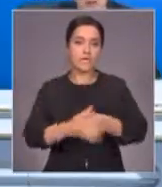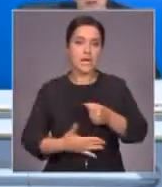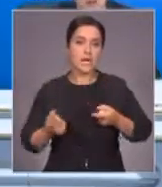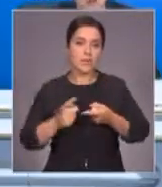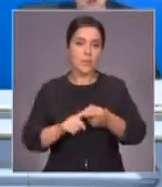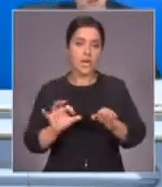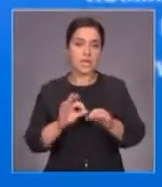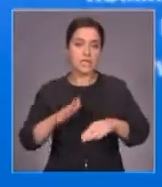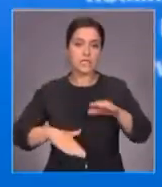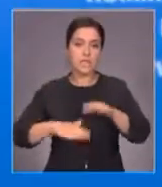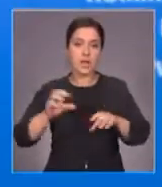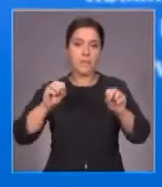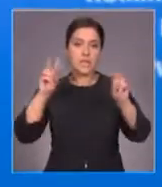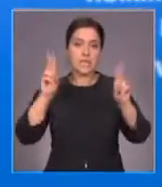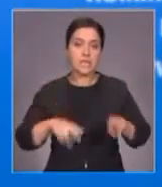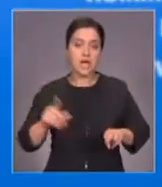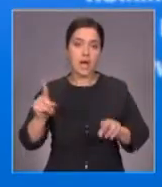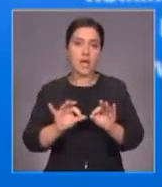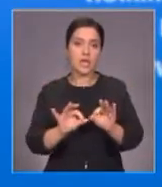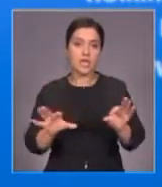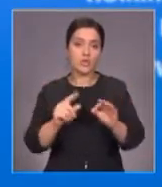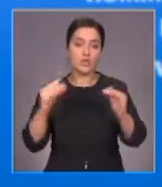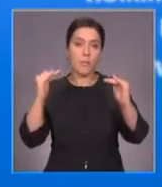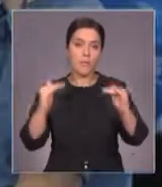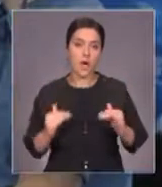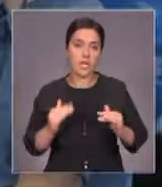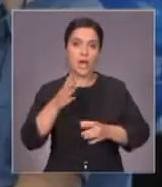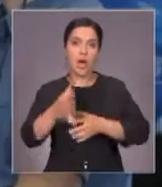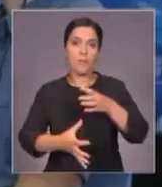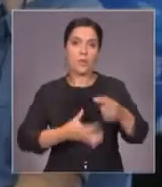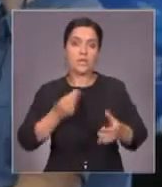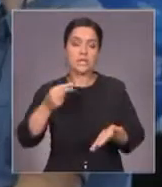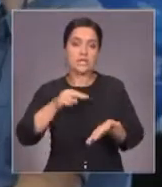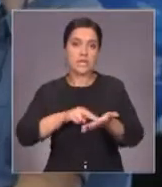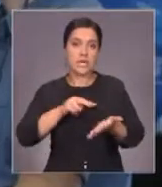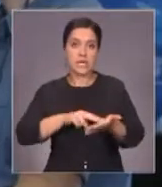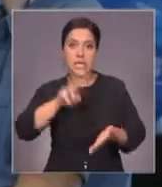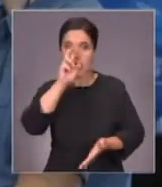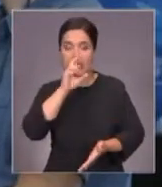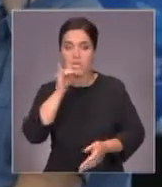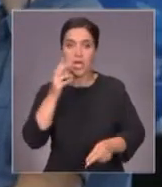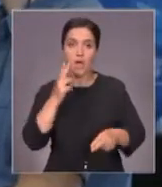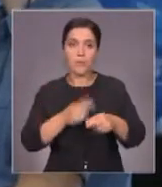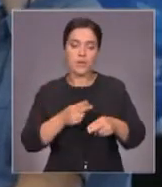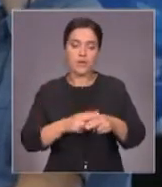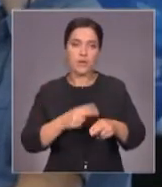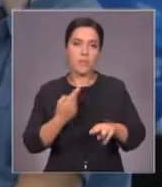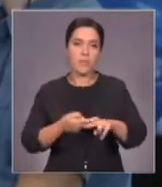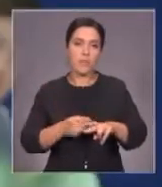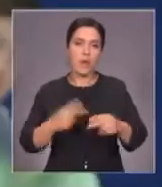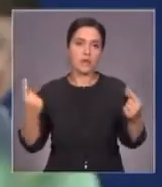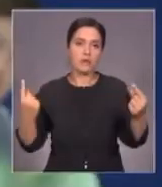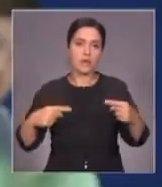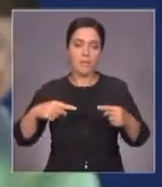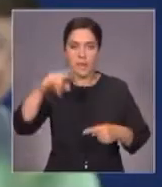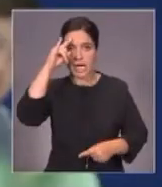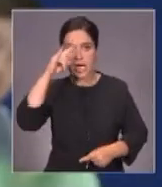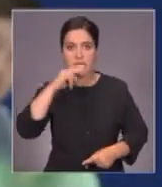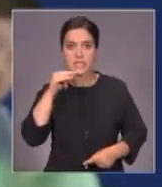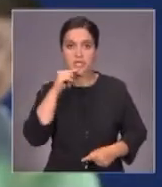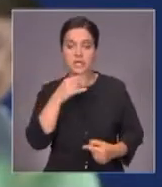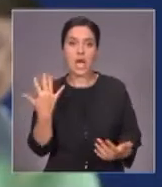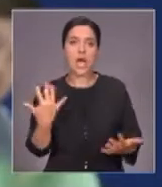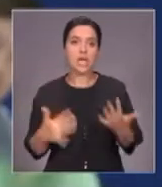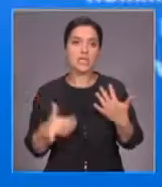коммуникации высказали эксперты. Они отметили, что падение мировых цен на нефть и металлы ударило по казахстанской экономике. Ослабление